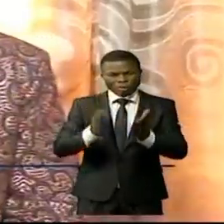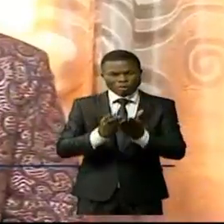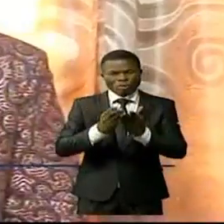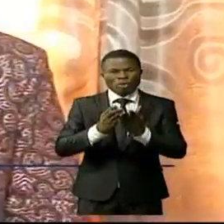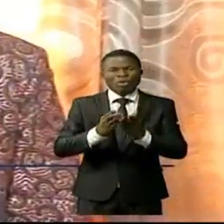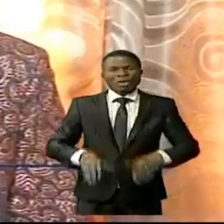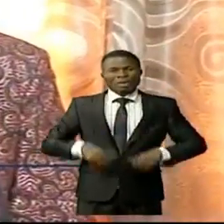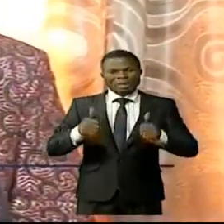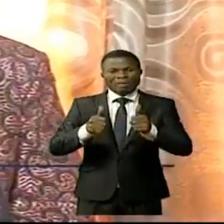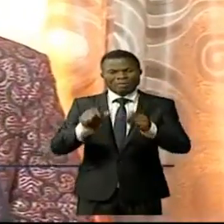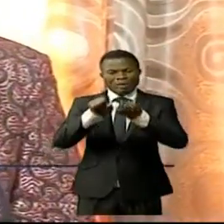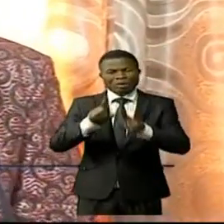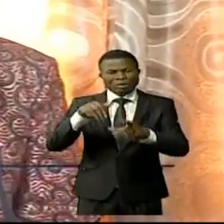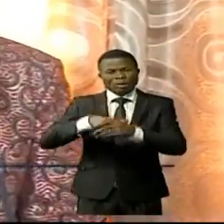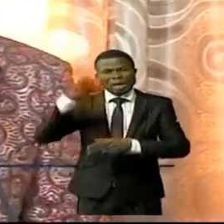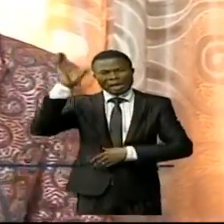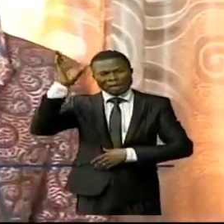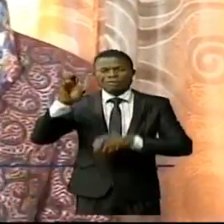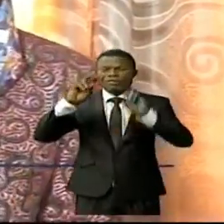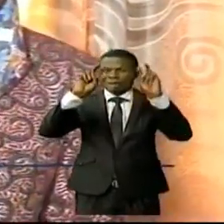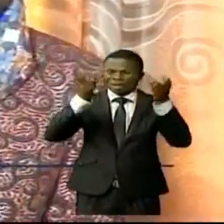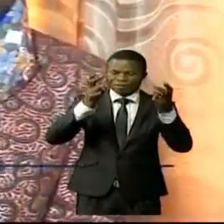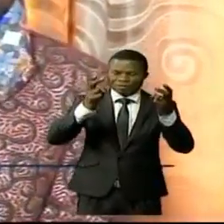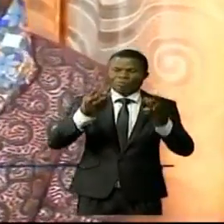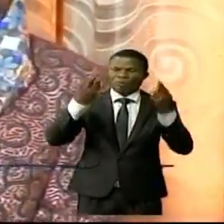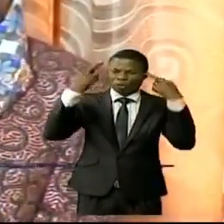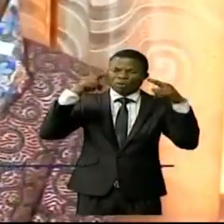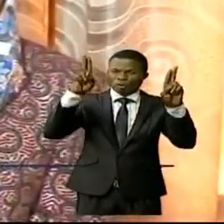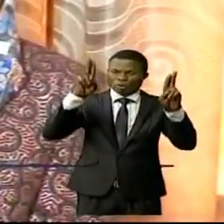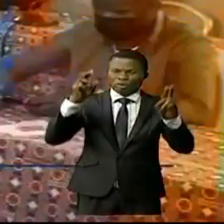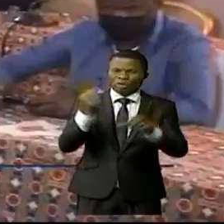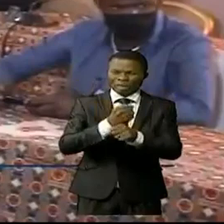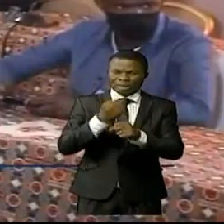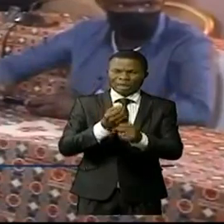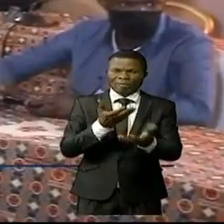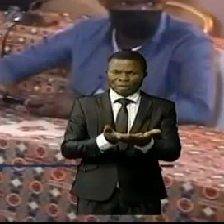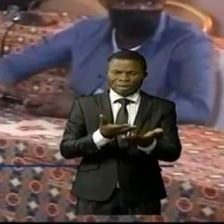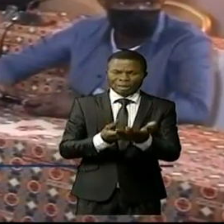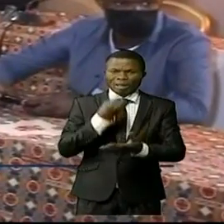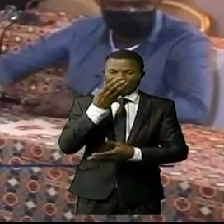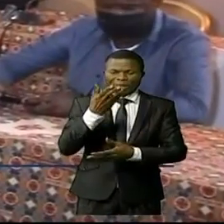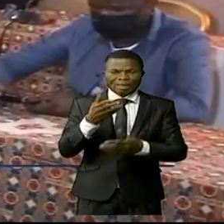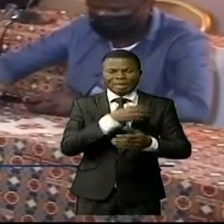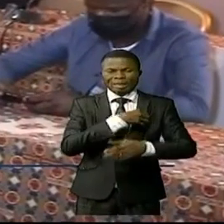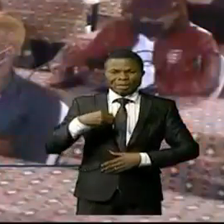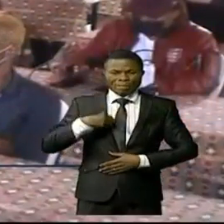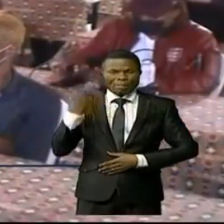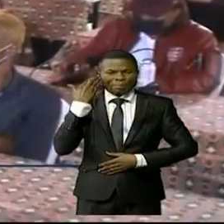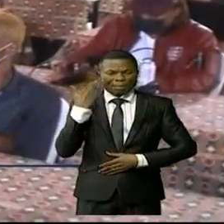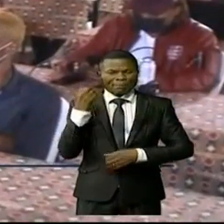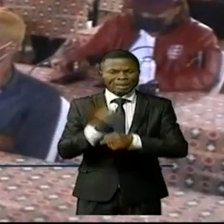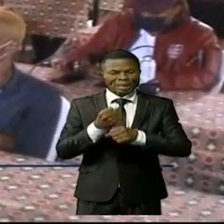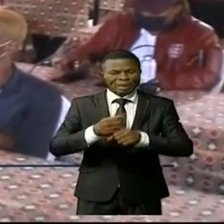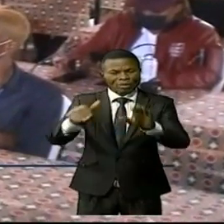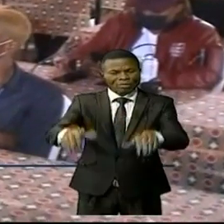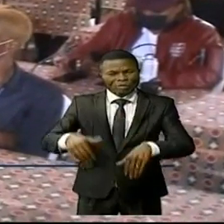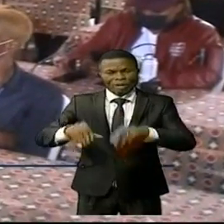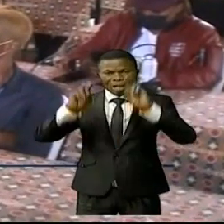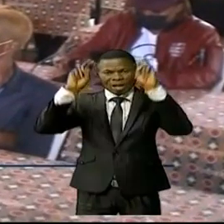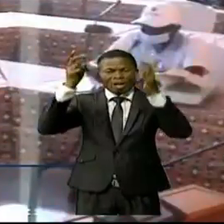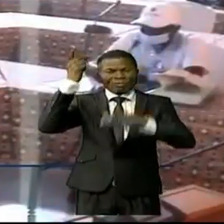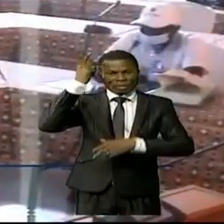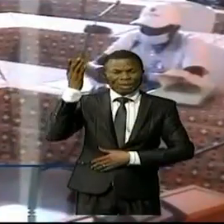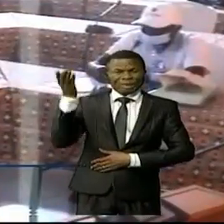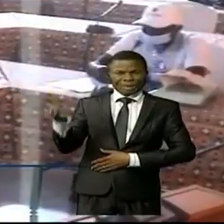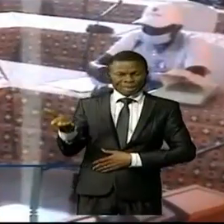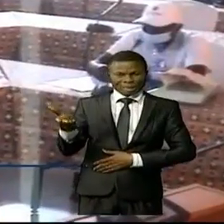et de nos villages. On donné ici le cas de maraîchers et maraîchers de la ville de Kinshasa